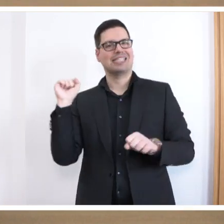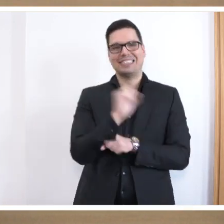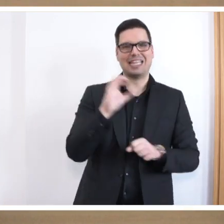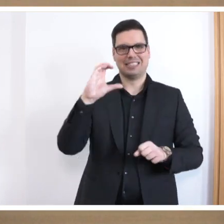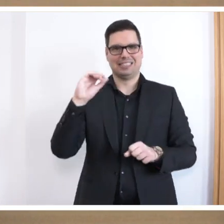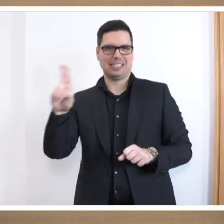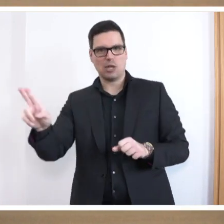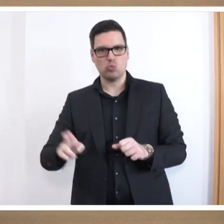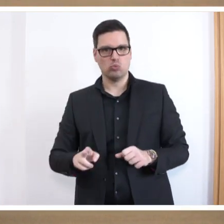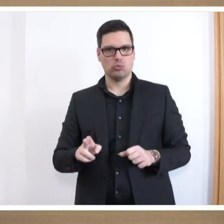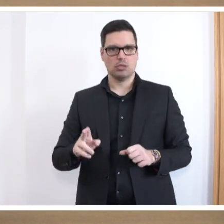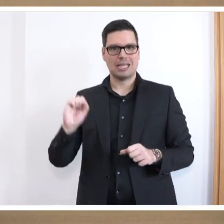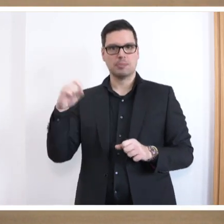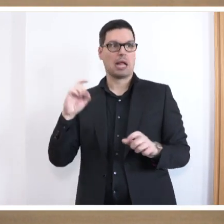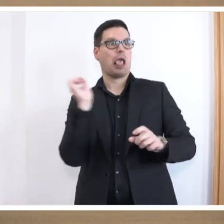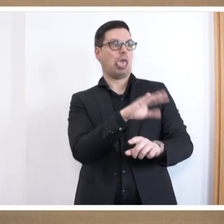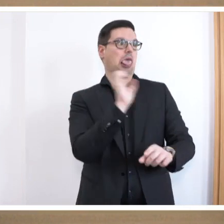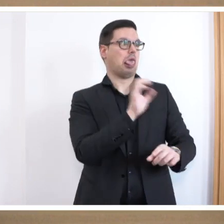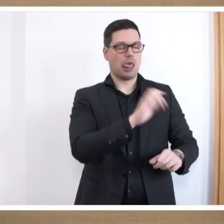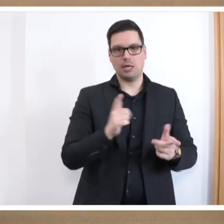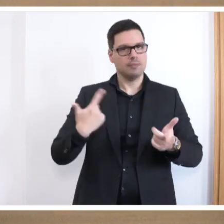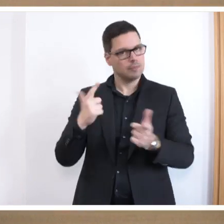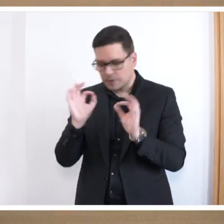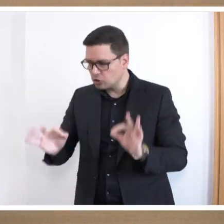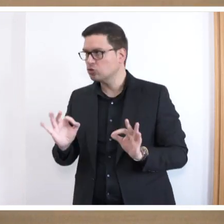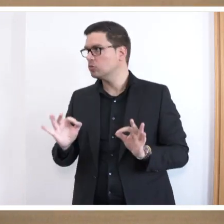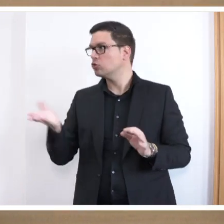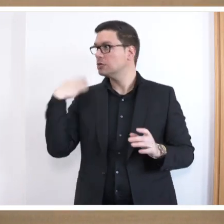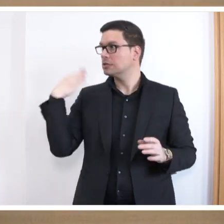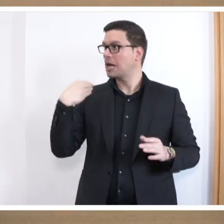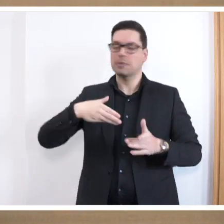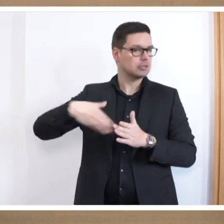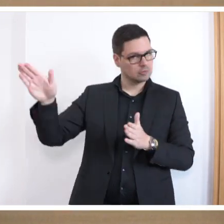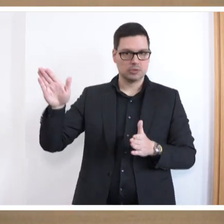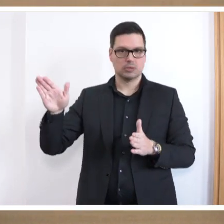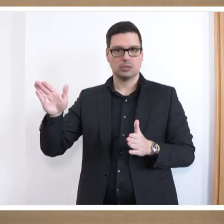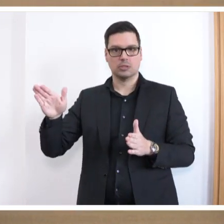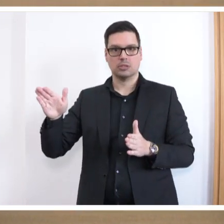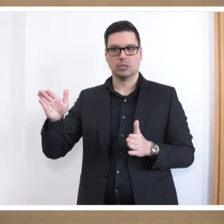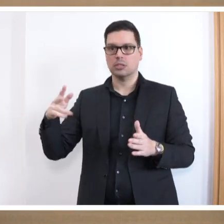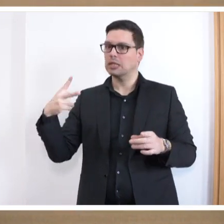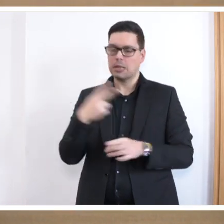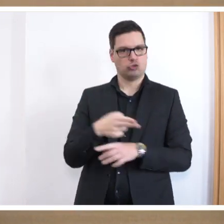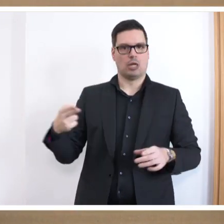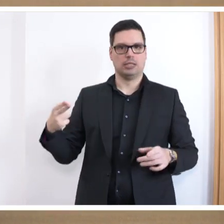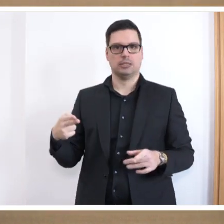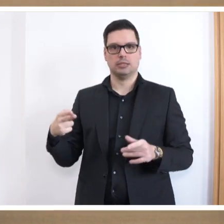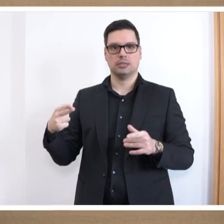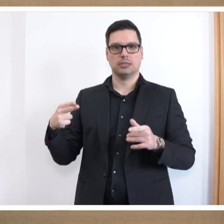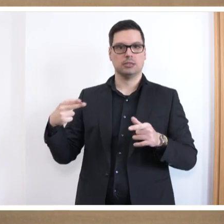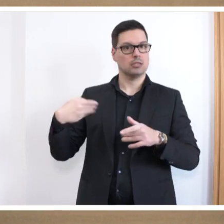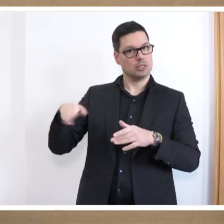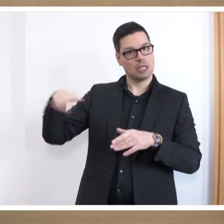traurigen Tiefpunkt in Sachen Debattenkultur. Das war unterirdisch, das habe ich damals zurückgewiesen, das war eher abschneiden und wir weisen diese haltlosen